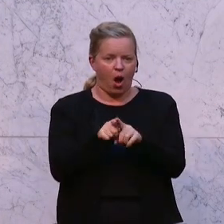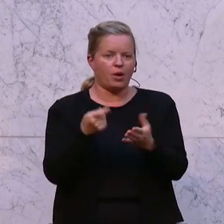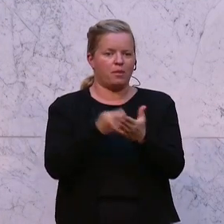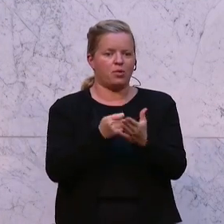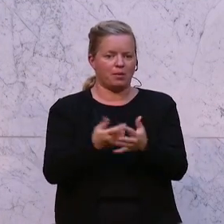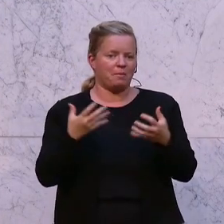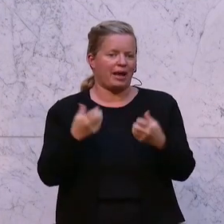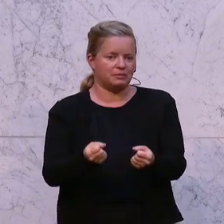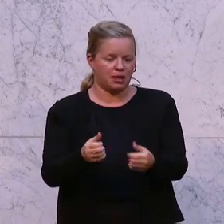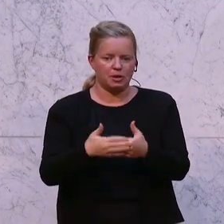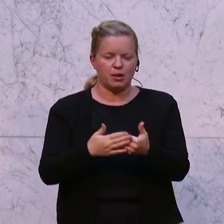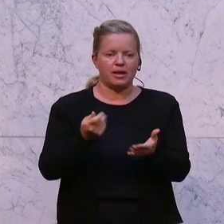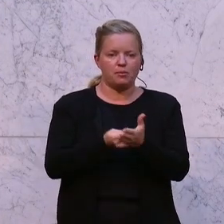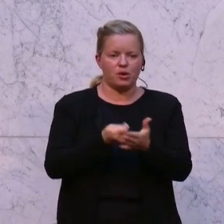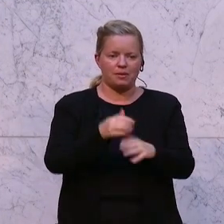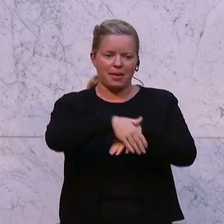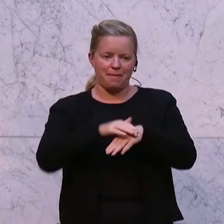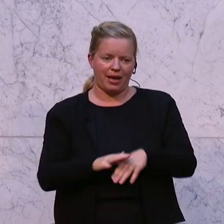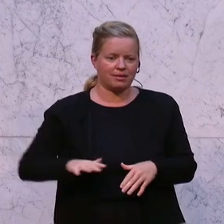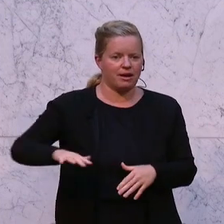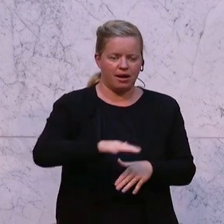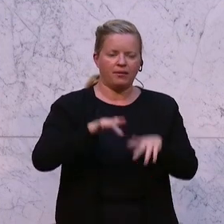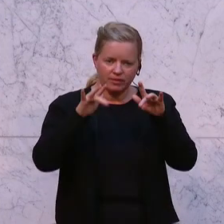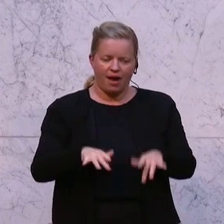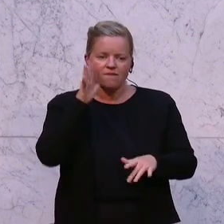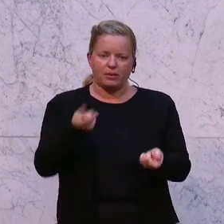für Gebühren bei den Gemeinden beschließen werden.